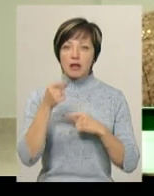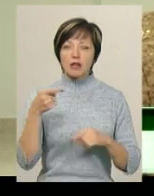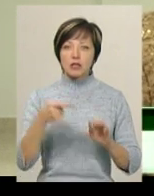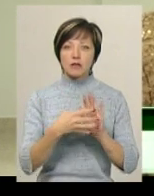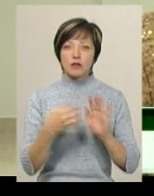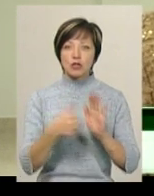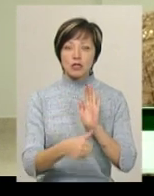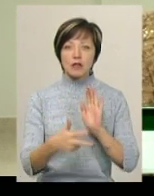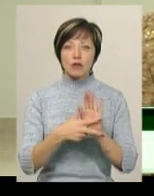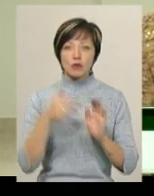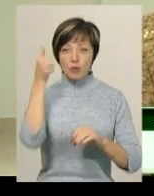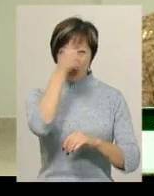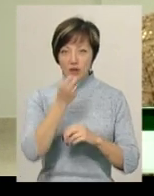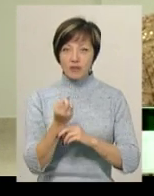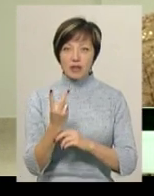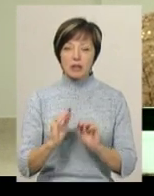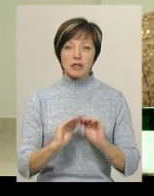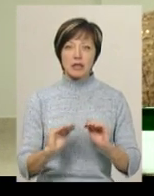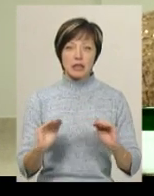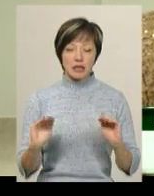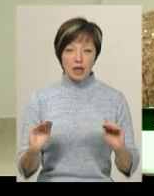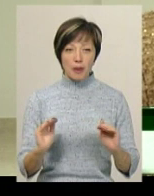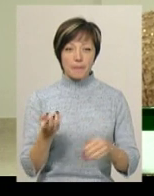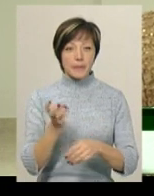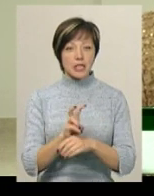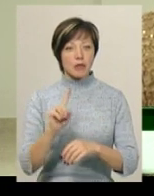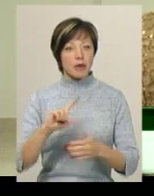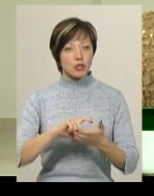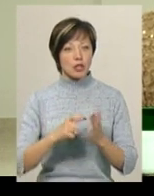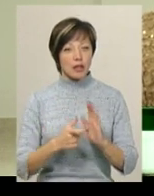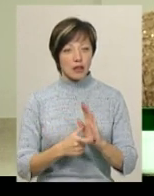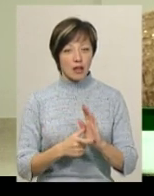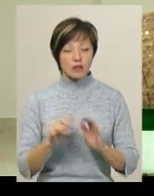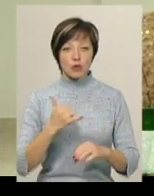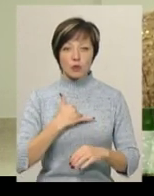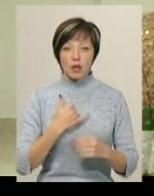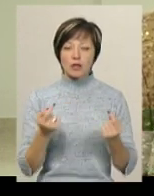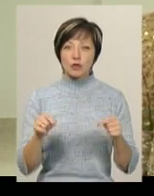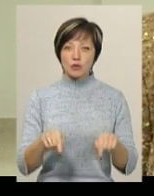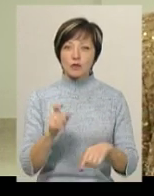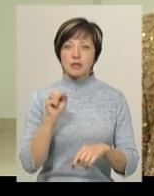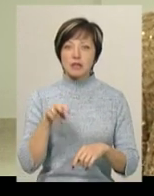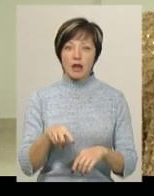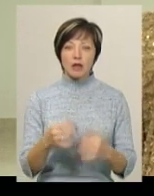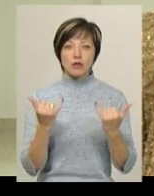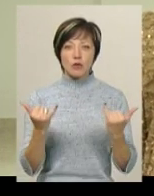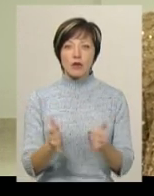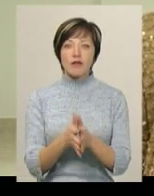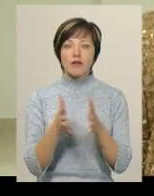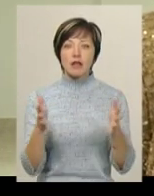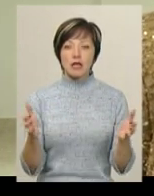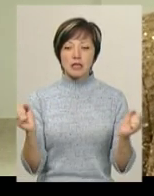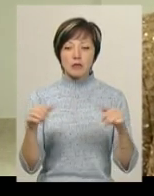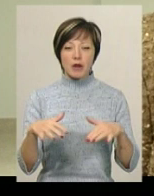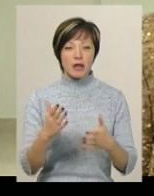року 12 дітей прийшли в перший клас. І у нас тут в залі сьогодні велике зібрання